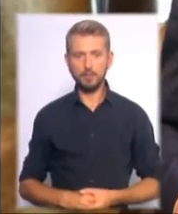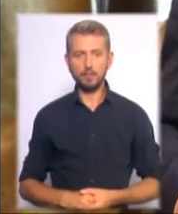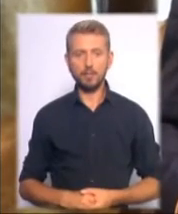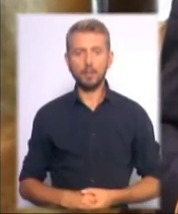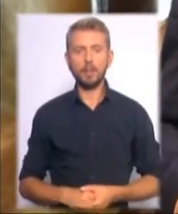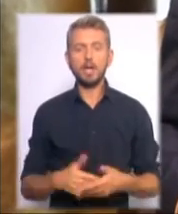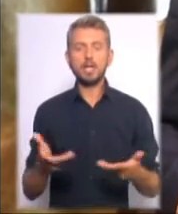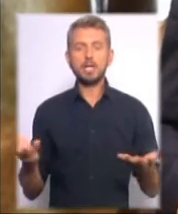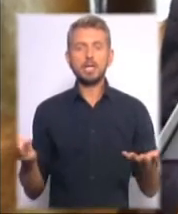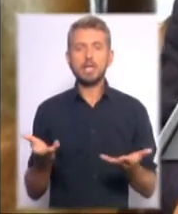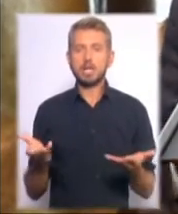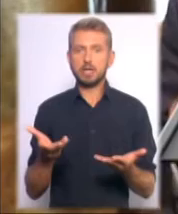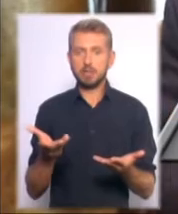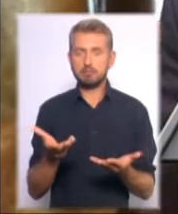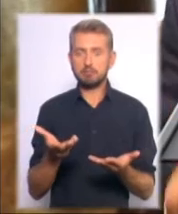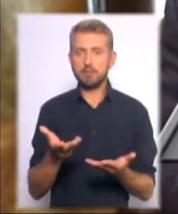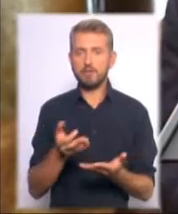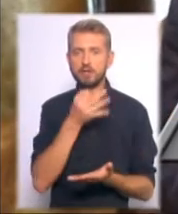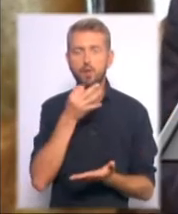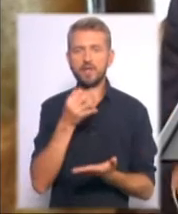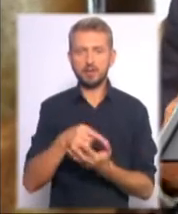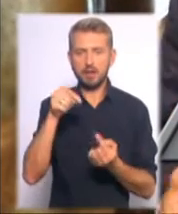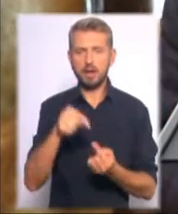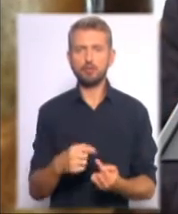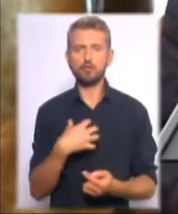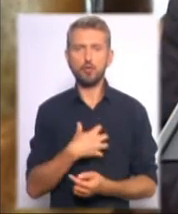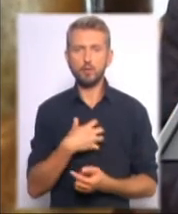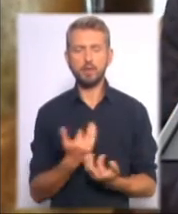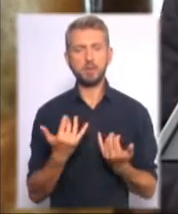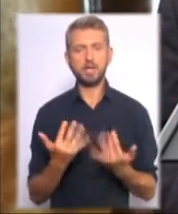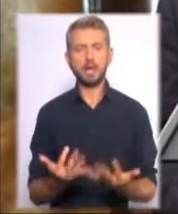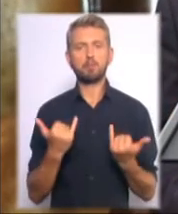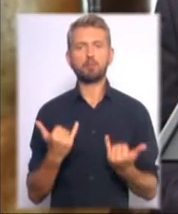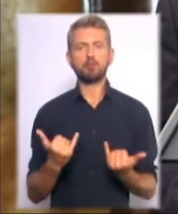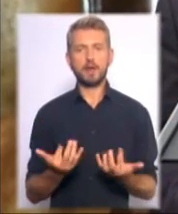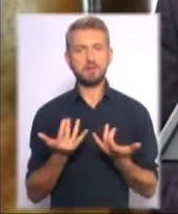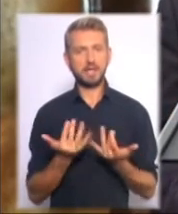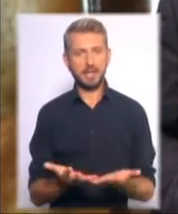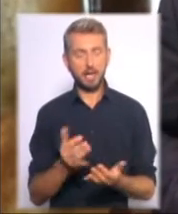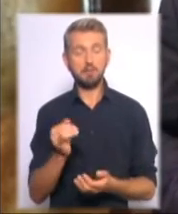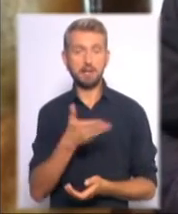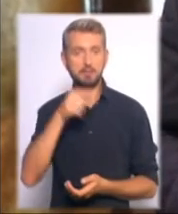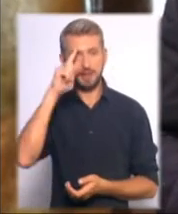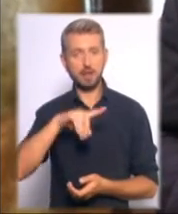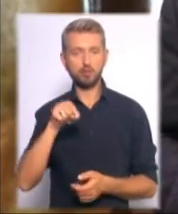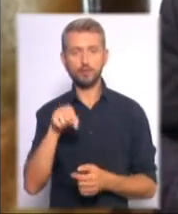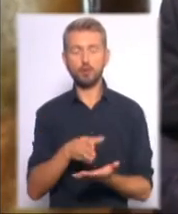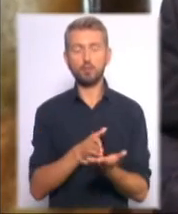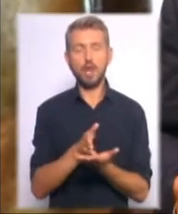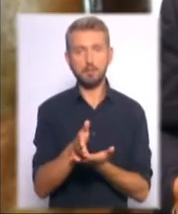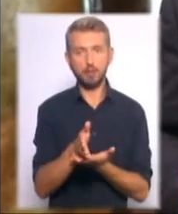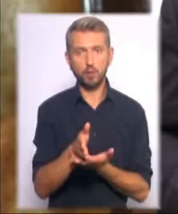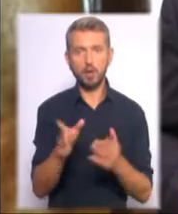Які відповідають ключовим критеріям, сучасним критеріям. І ми знаємо, що в цьому напрямку